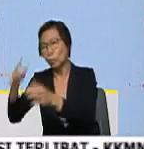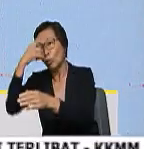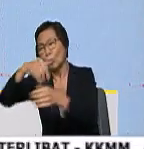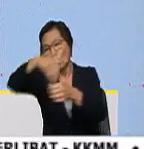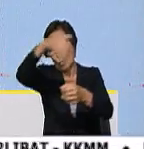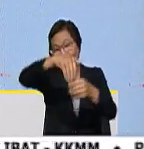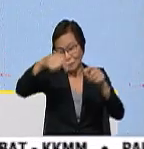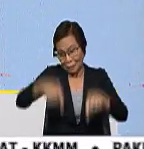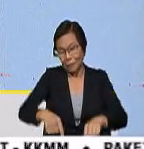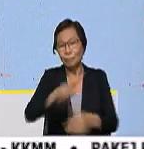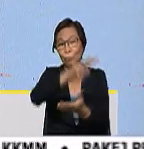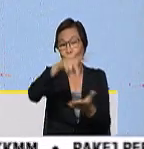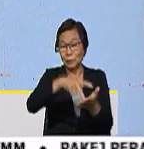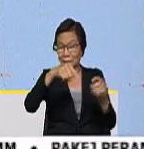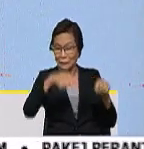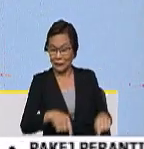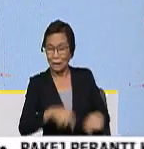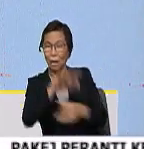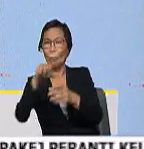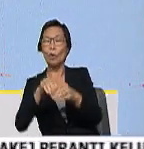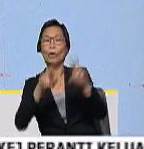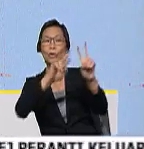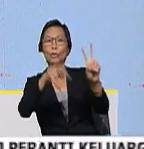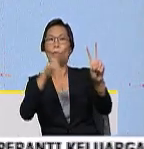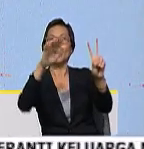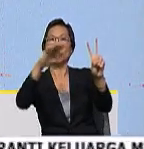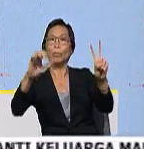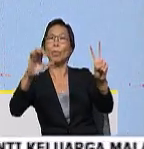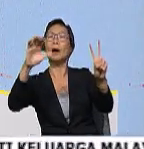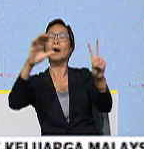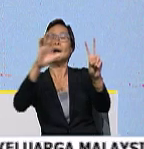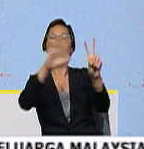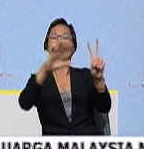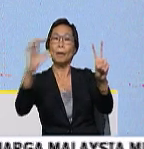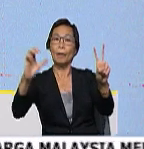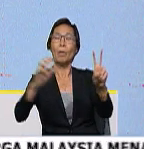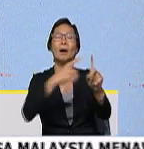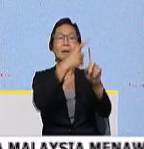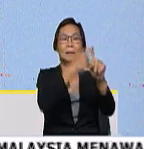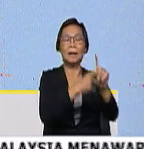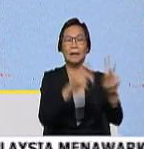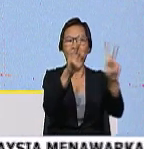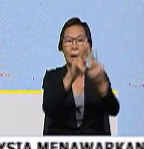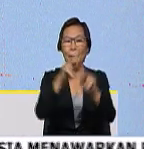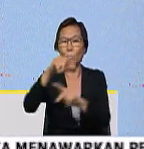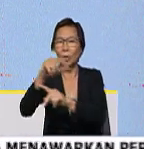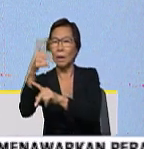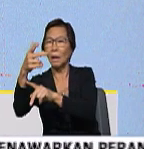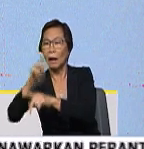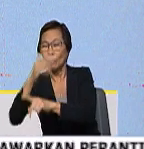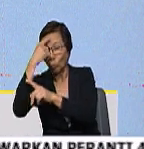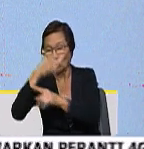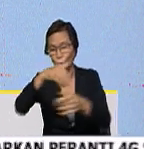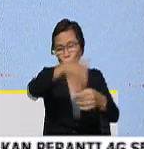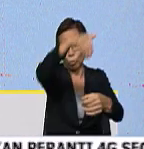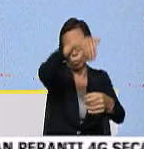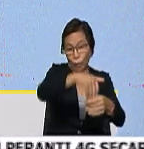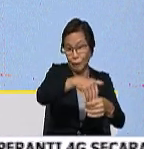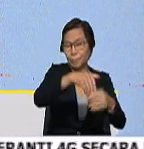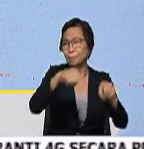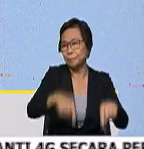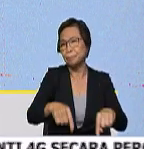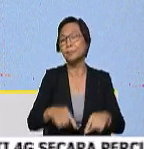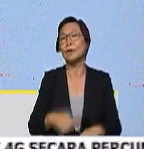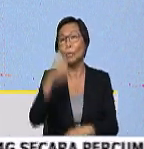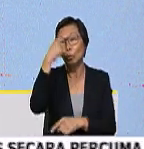Di pusat pengundian ini melibatkan selamai 2,500 pengundi dari daerah Kampung Gelam yang layak untuk membang undi dalam pilihan hari kali ini